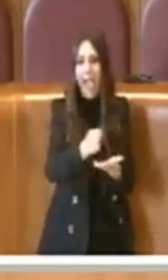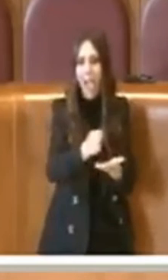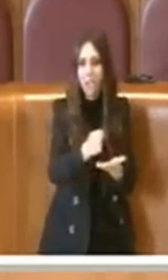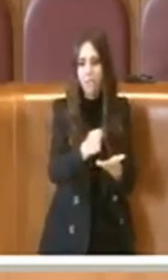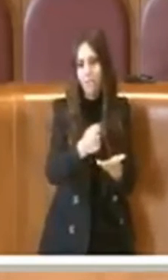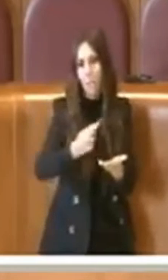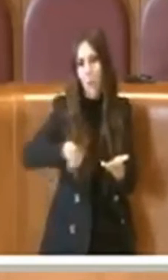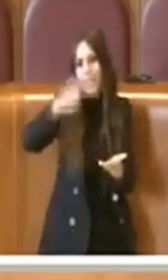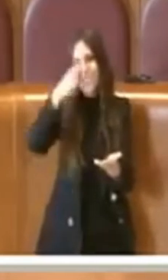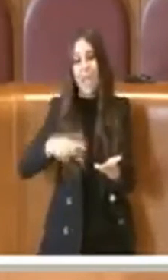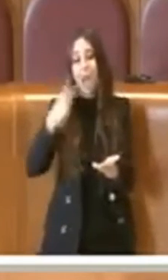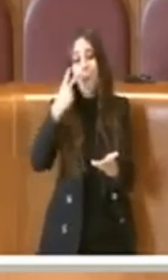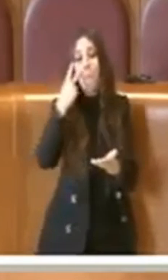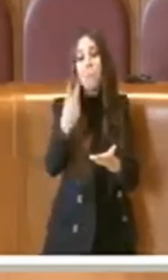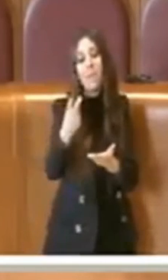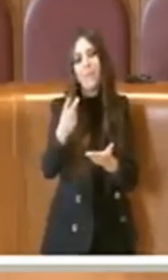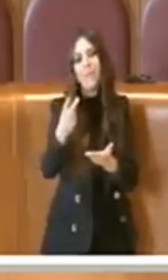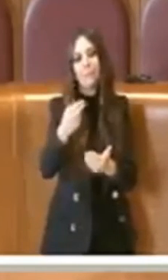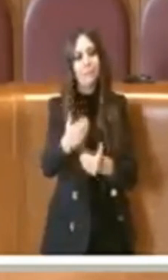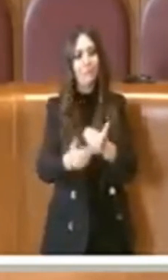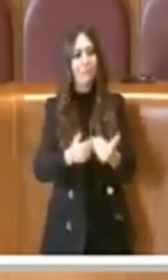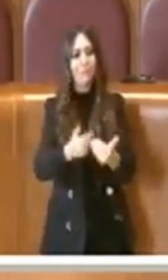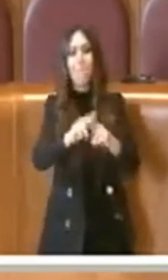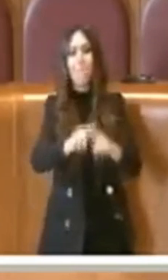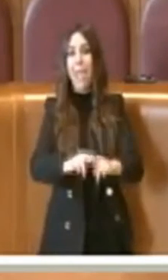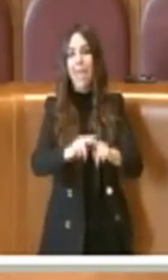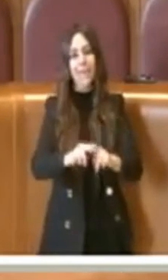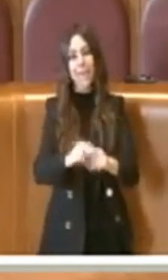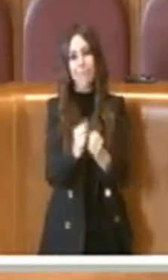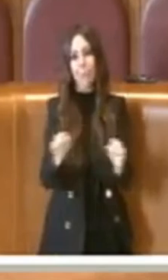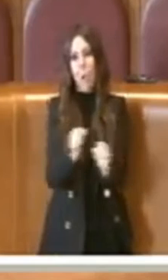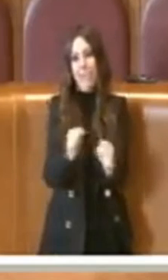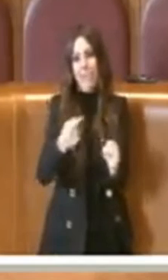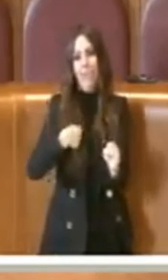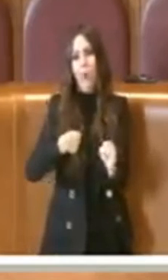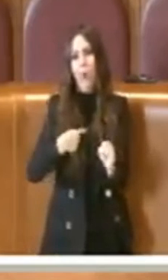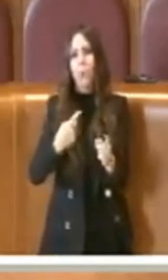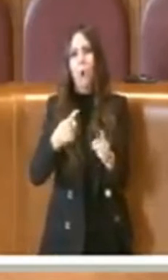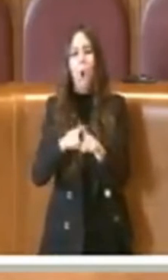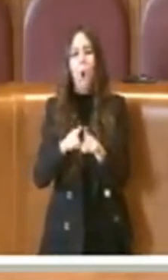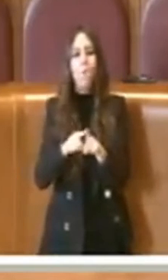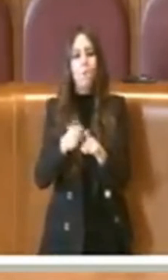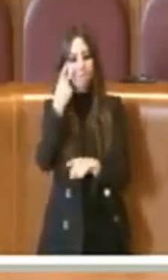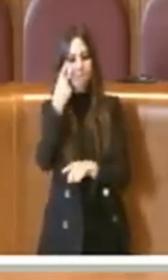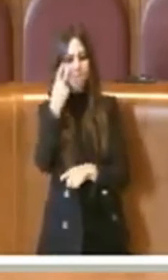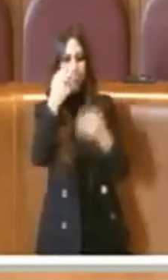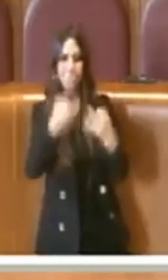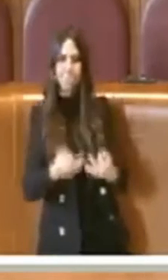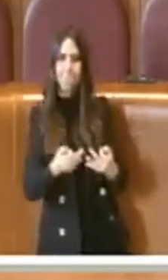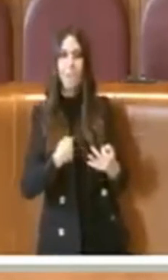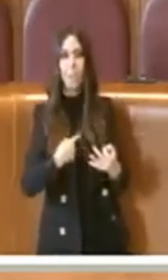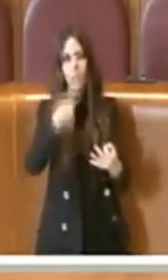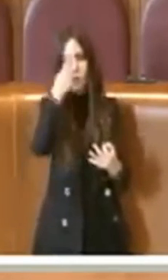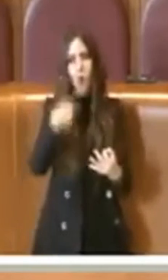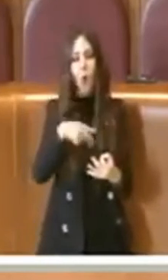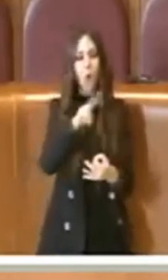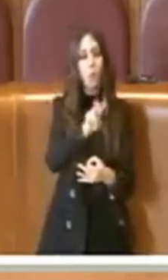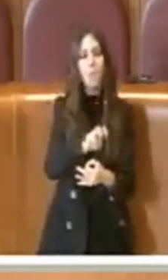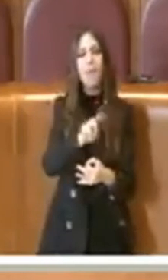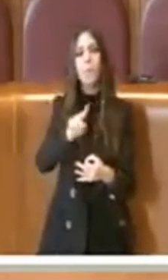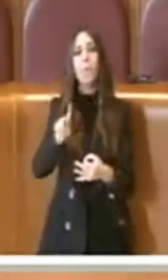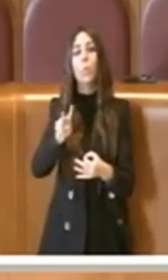che le previsioni sono sempre difficili da mantenere. Ho cercato di essere più obiettivo possibile sapendo che 2022-2023 è difficile,